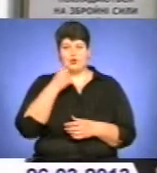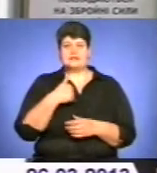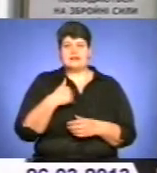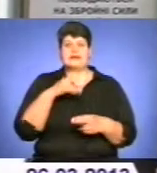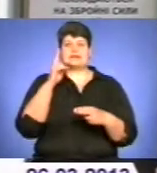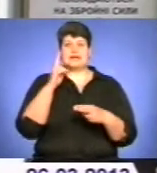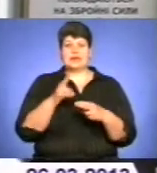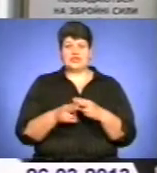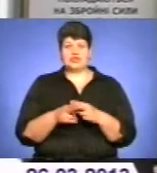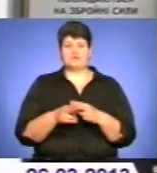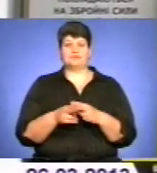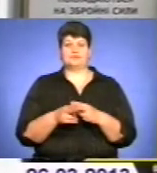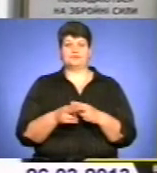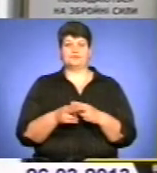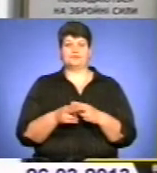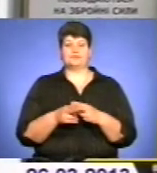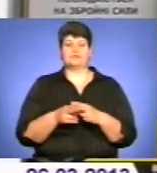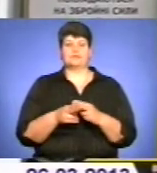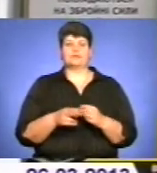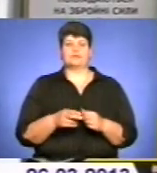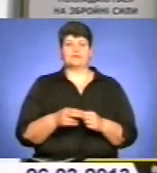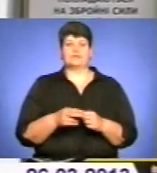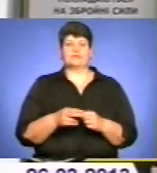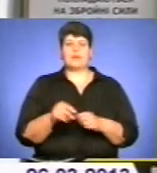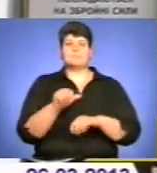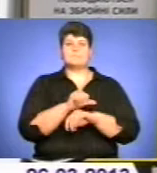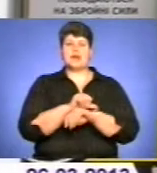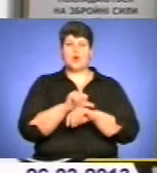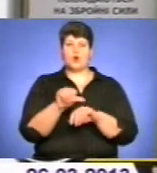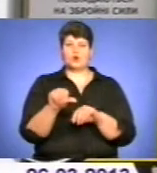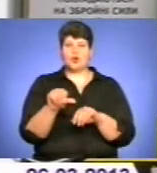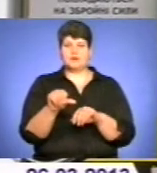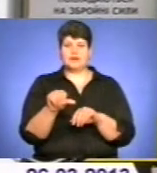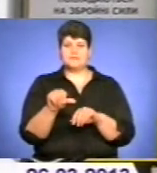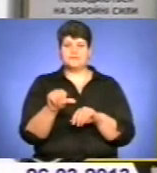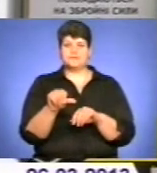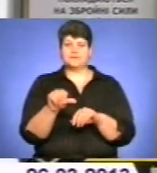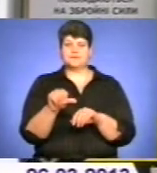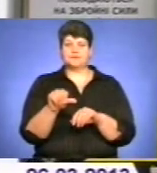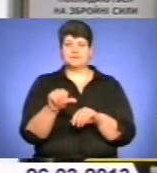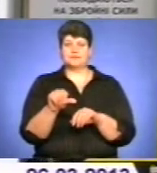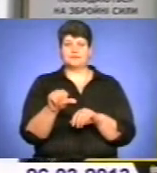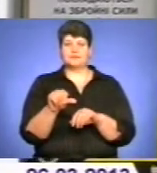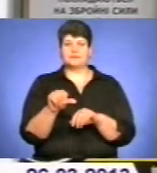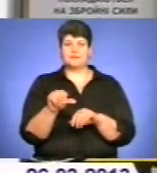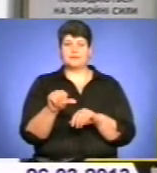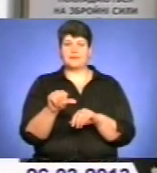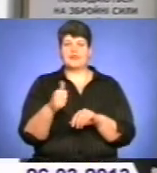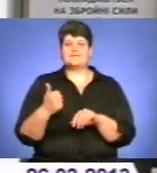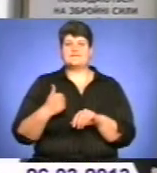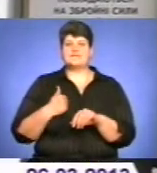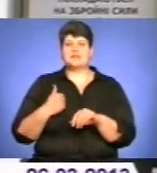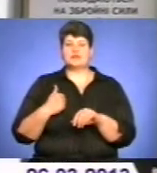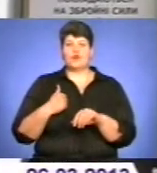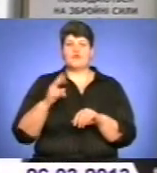закінчив прикордонне військове